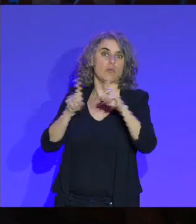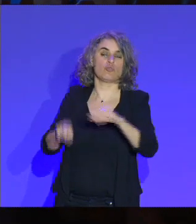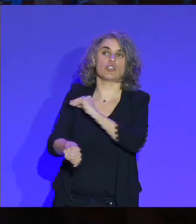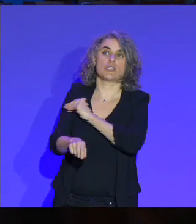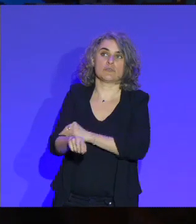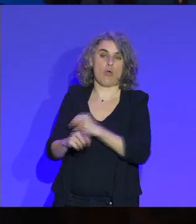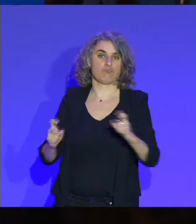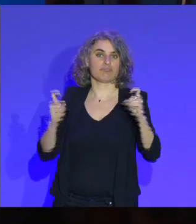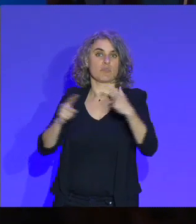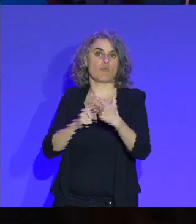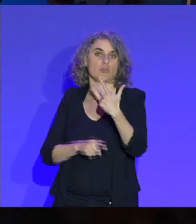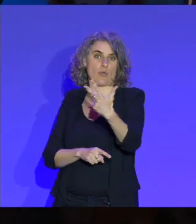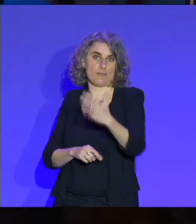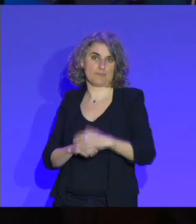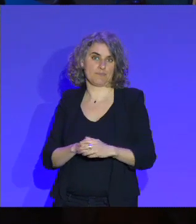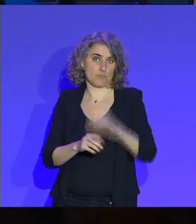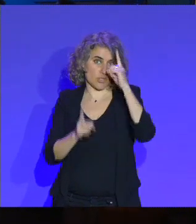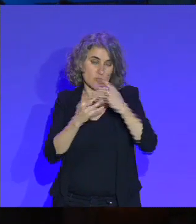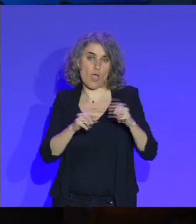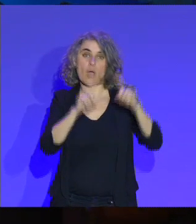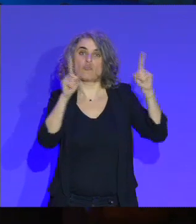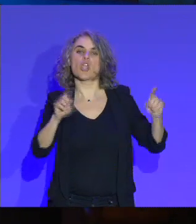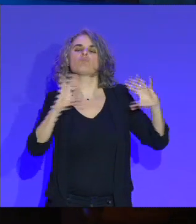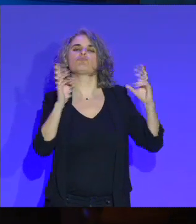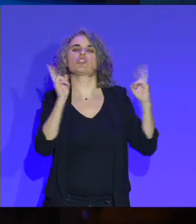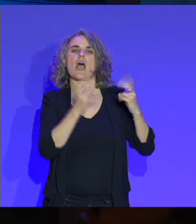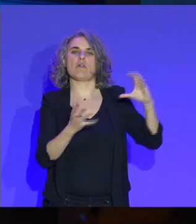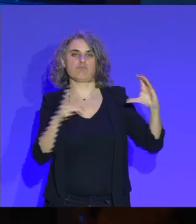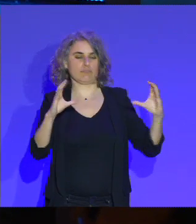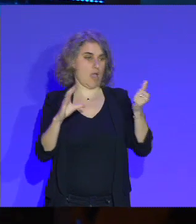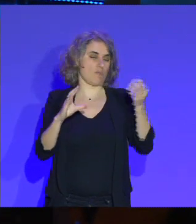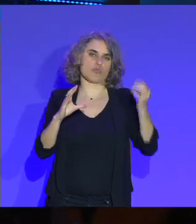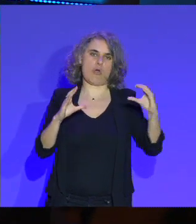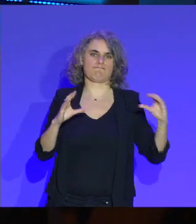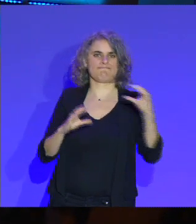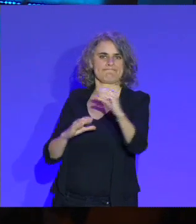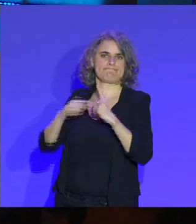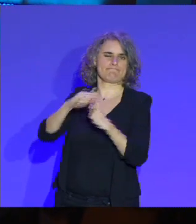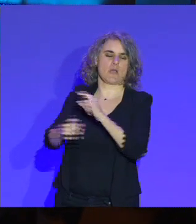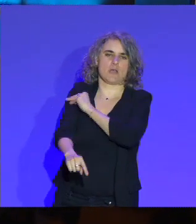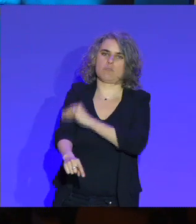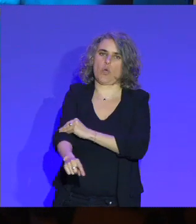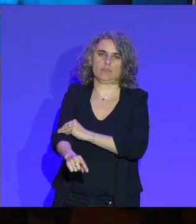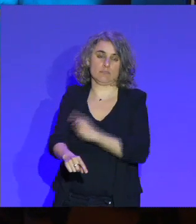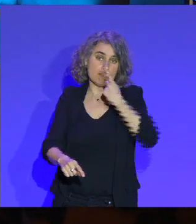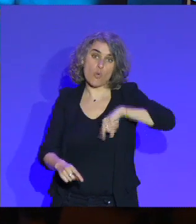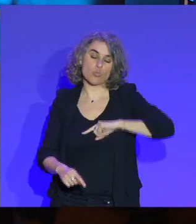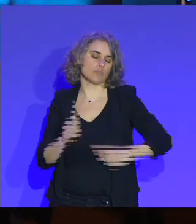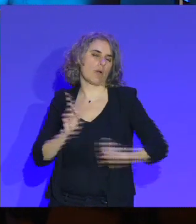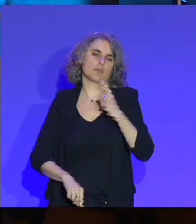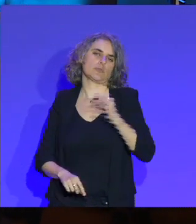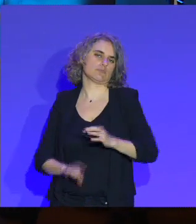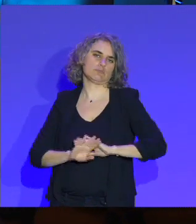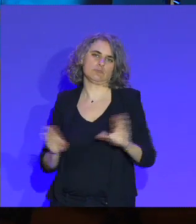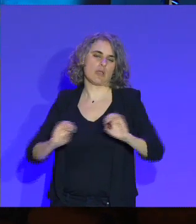en 2025. L'objectif, c'est 1% du budget. Le sport, 1% du budget. C'est, pour nous, absolument indispensable.